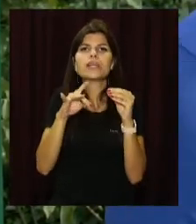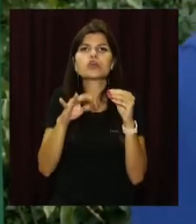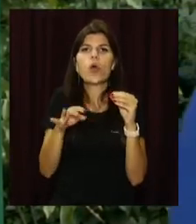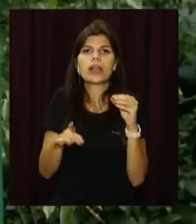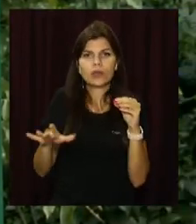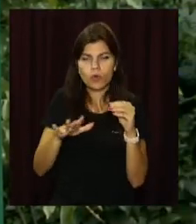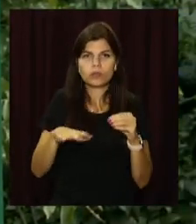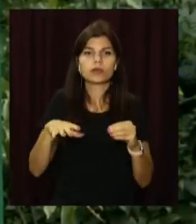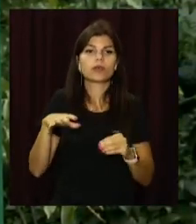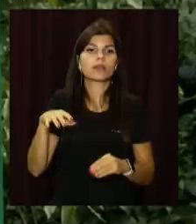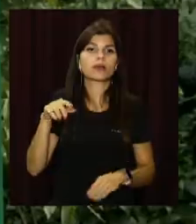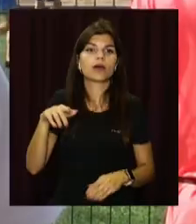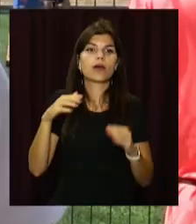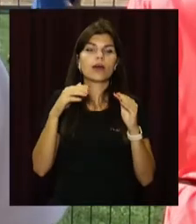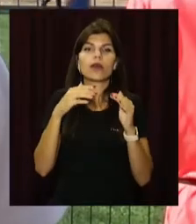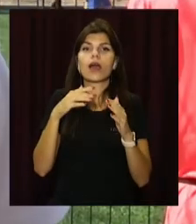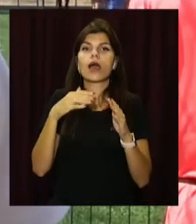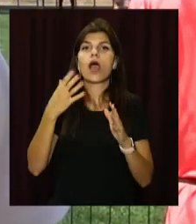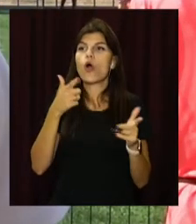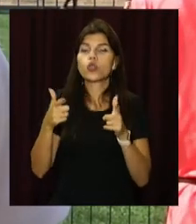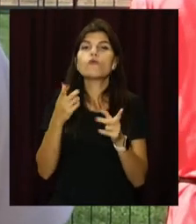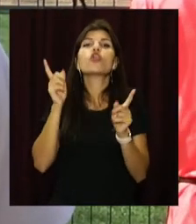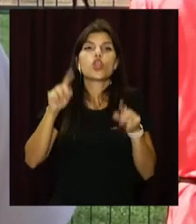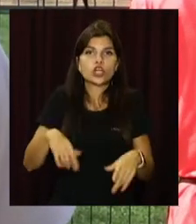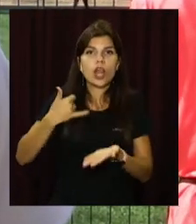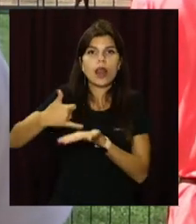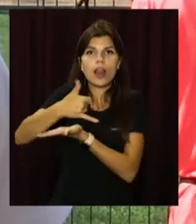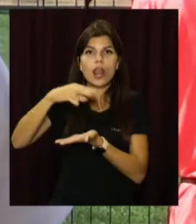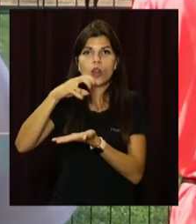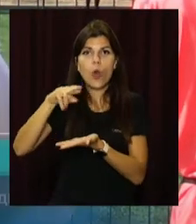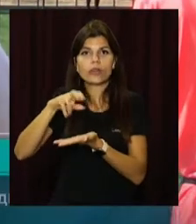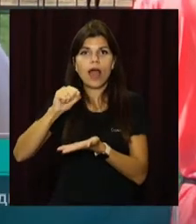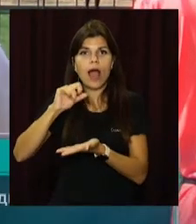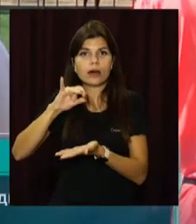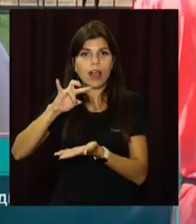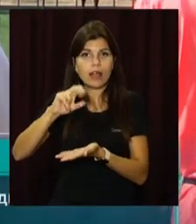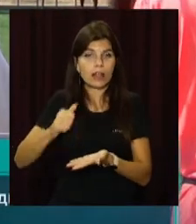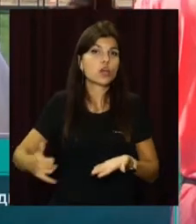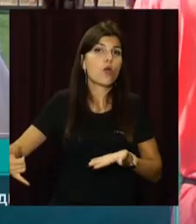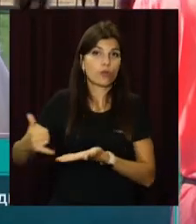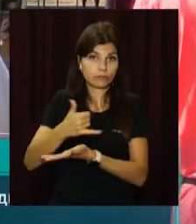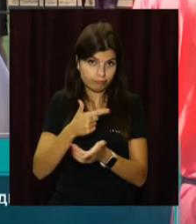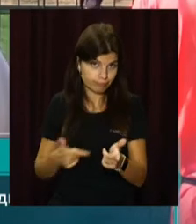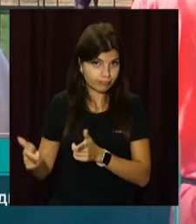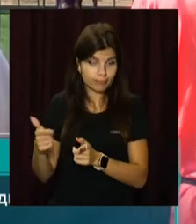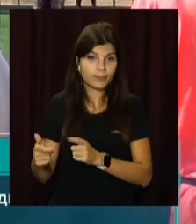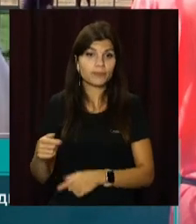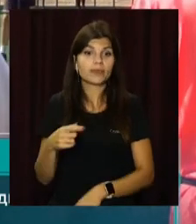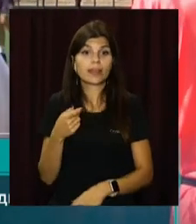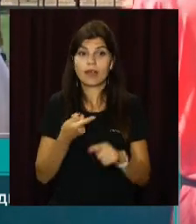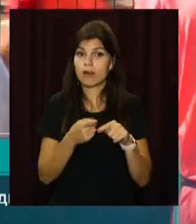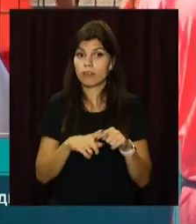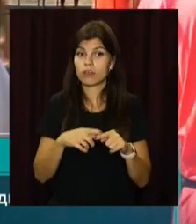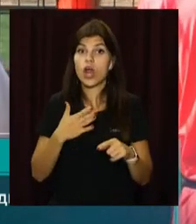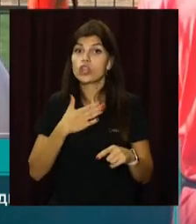Конституції, будемо людову арену. Це великий поштовх для розвитку сілому, дворогового футболу, тому що